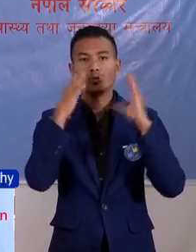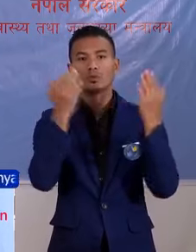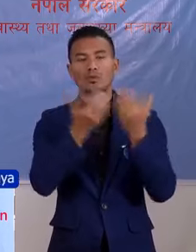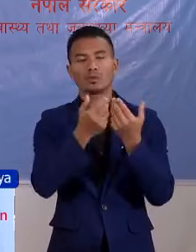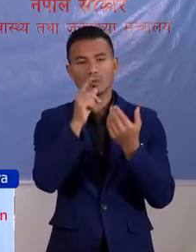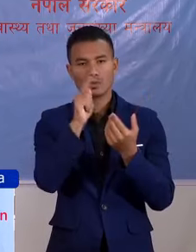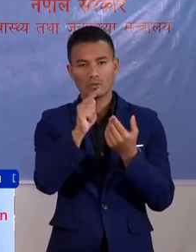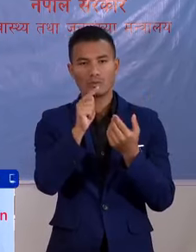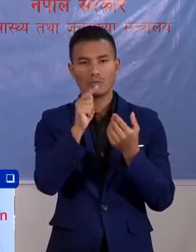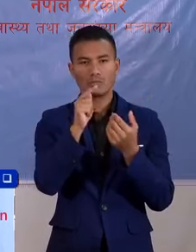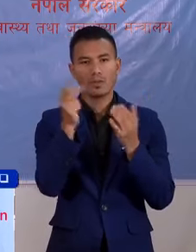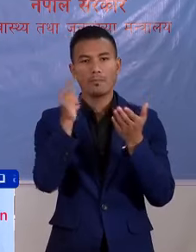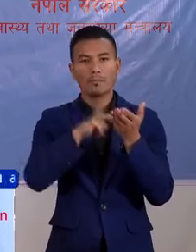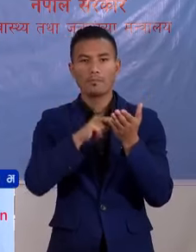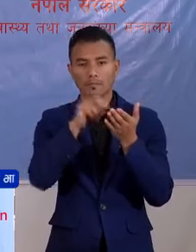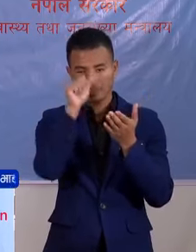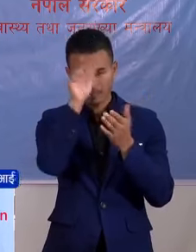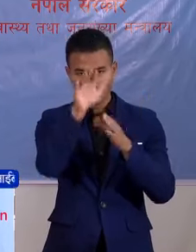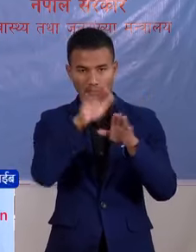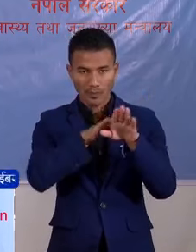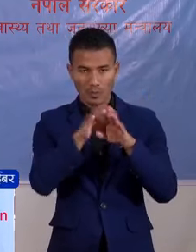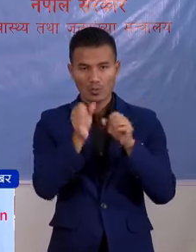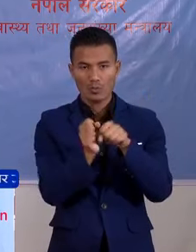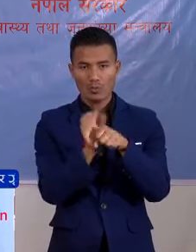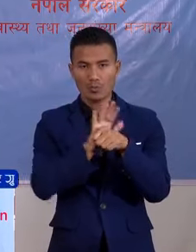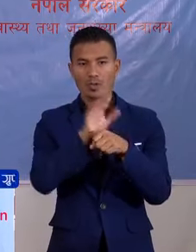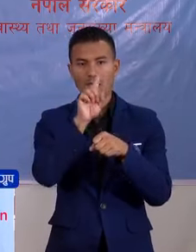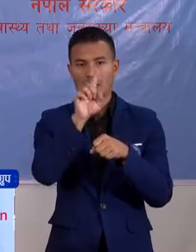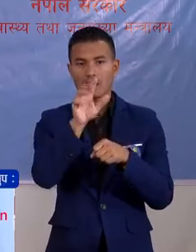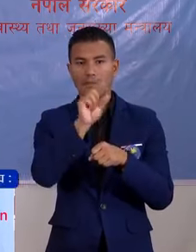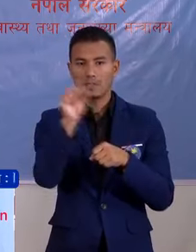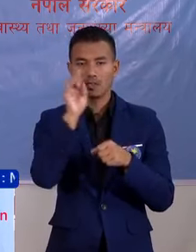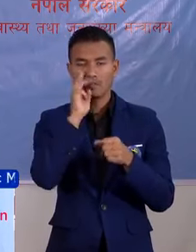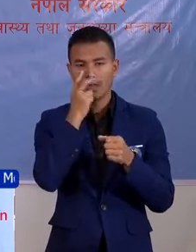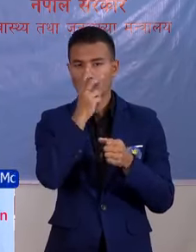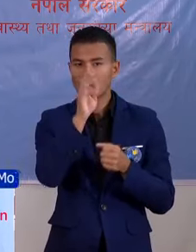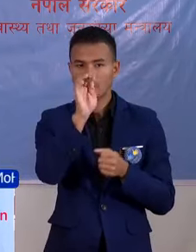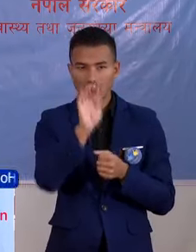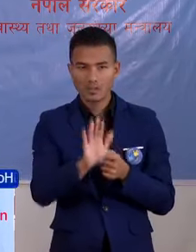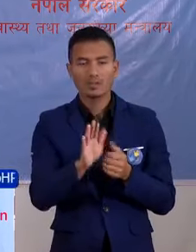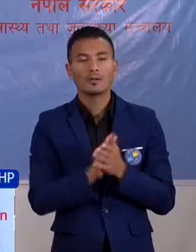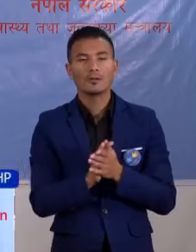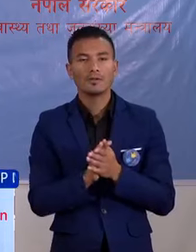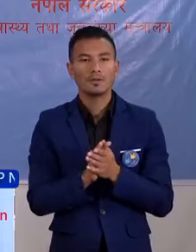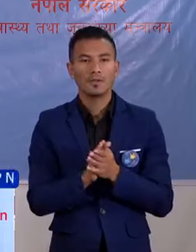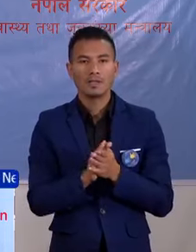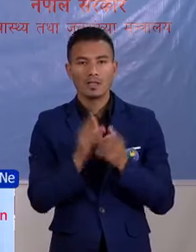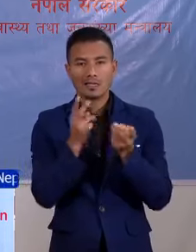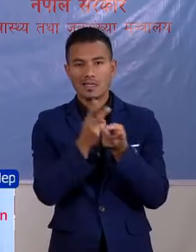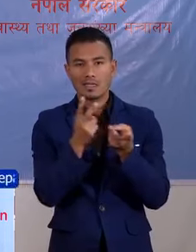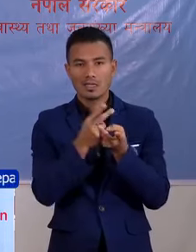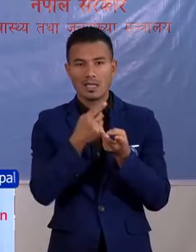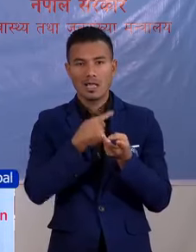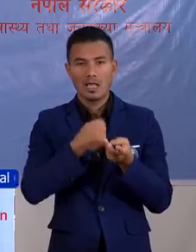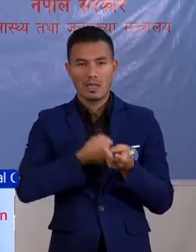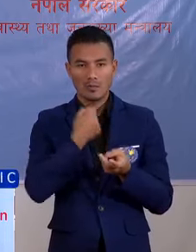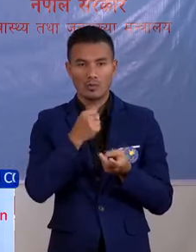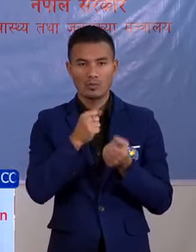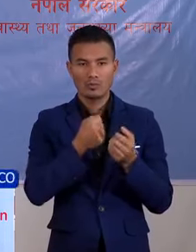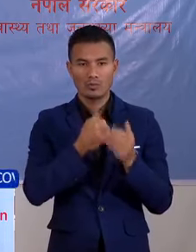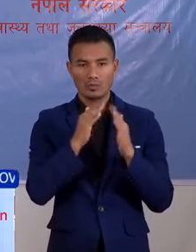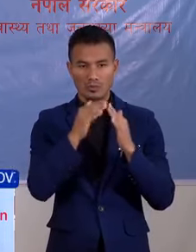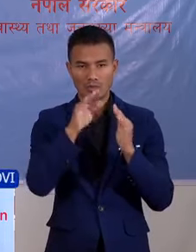पछिल्लो विवरन अरू COVID-19 को बारे मां हैरना सकीन छा। तेसे गरी आपनों छिमेकीमा